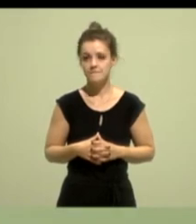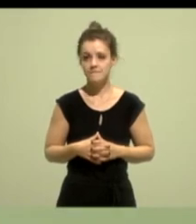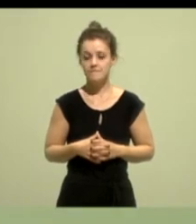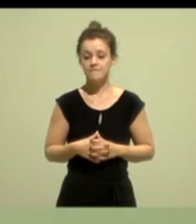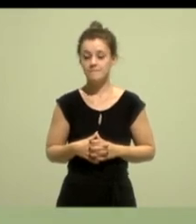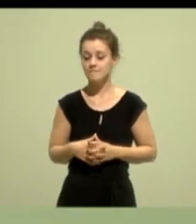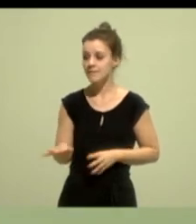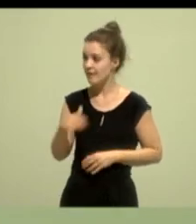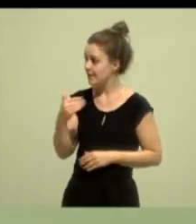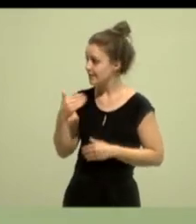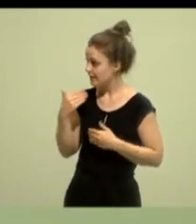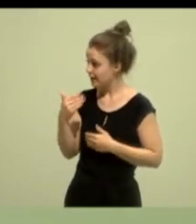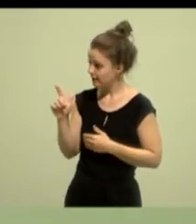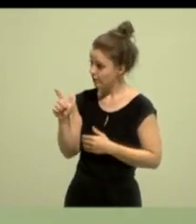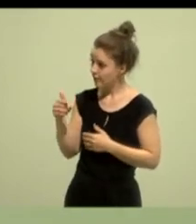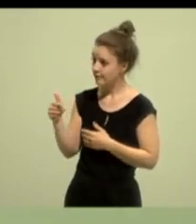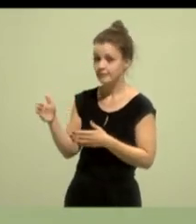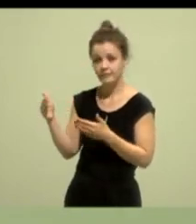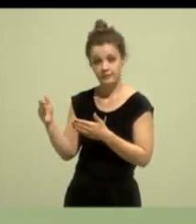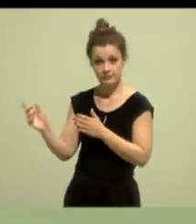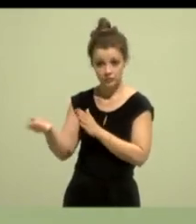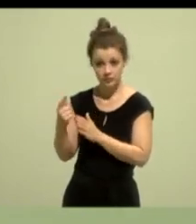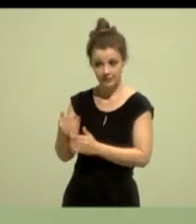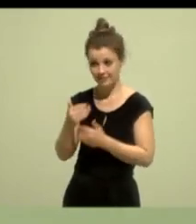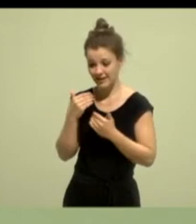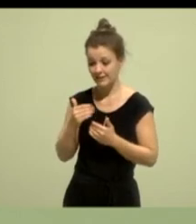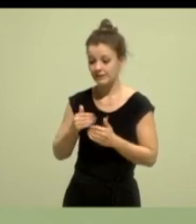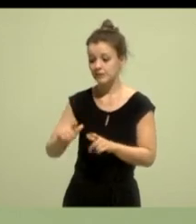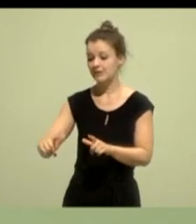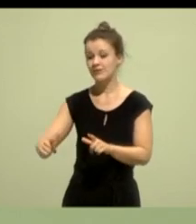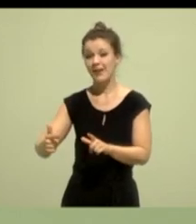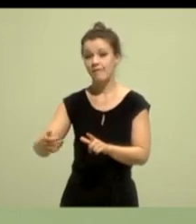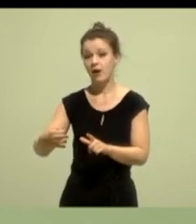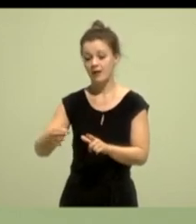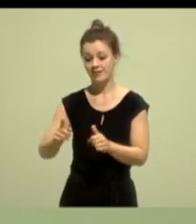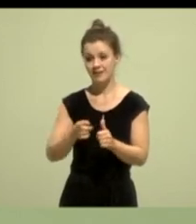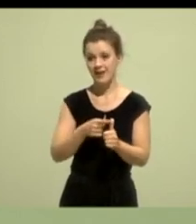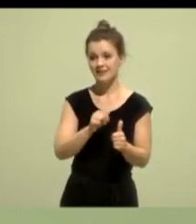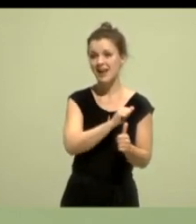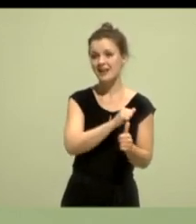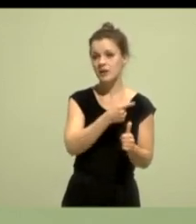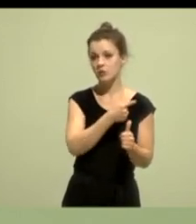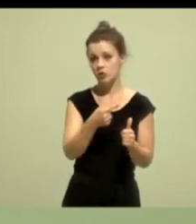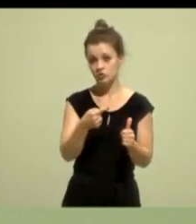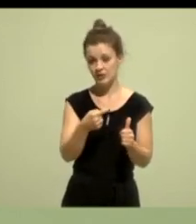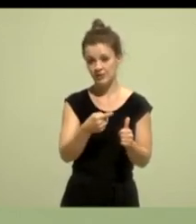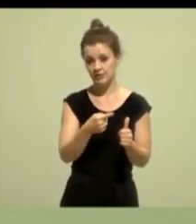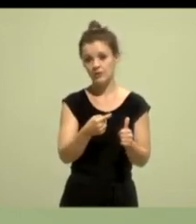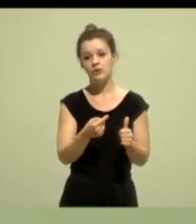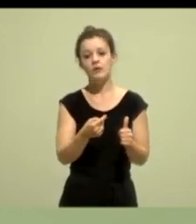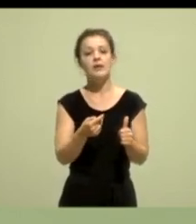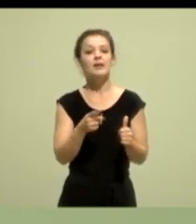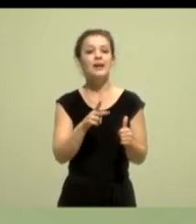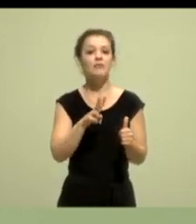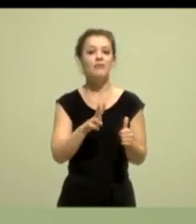Vielen Dank, Laura, für deine Bewerbung. Wir haben zwei Fragen für dich. Die erste Frage ist von Adriana Gottschik aus dem KV Gelsenkirchen.